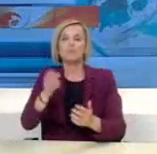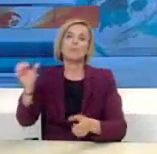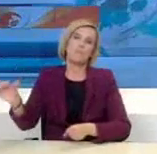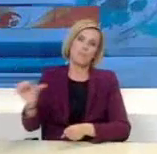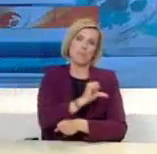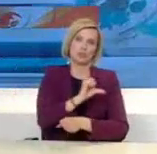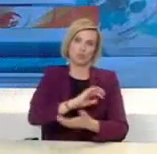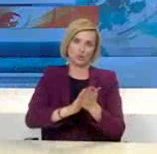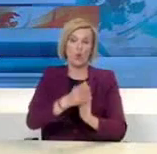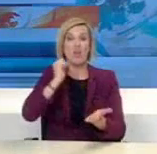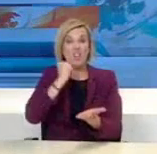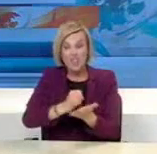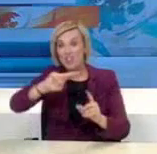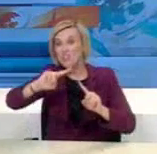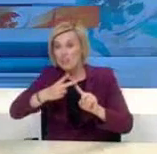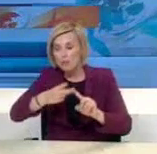σε βάρος του.